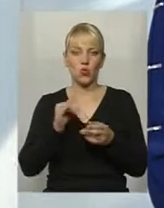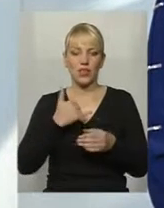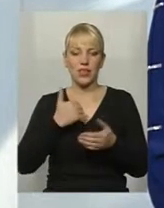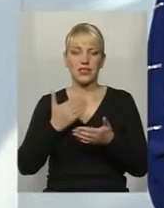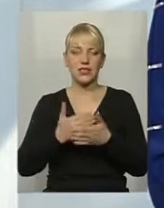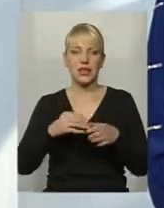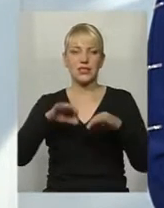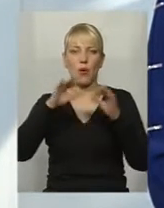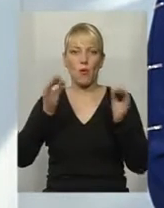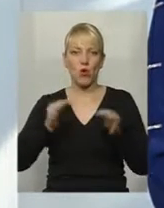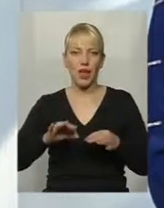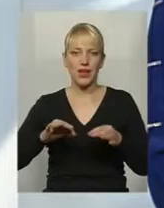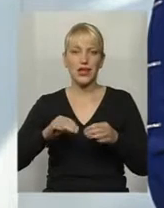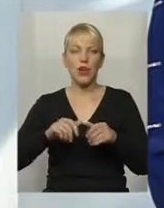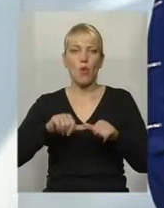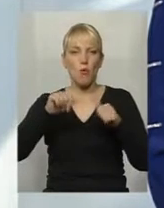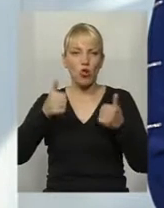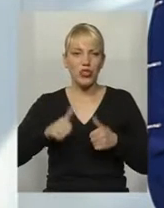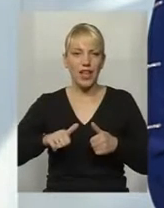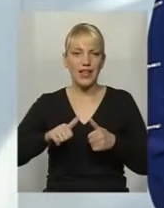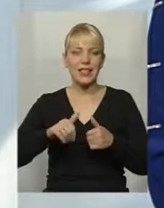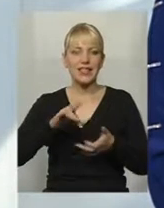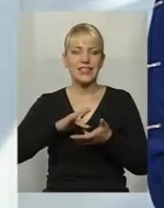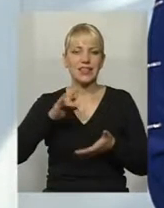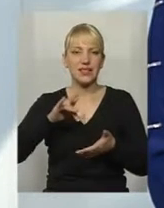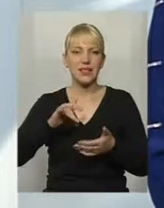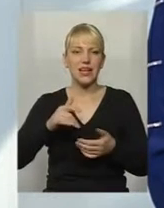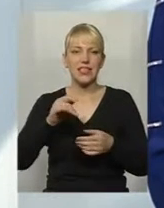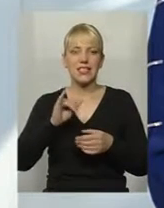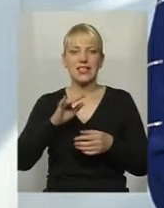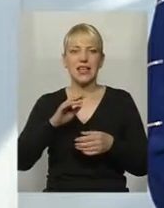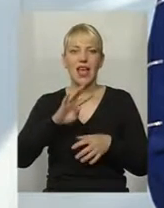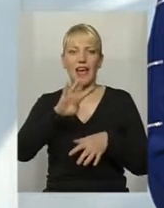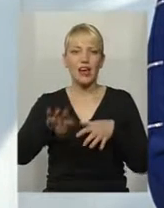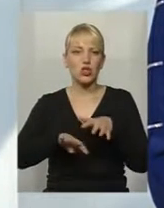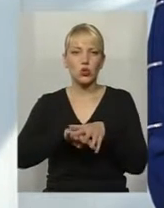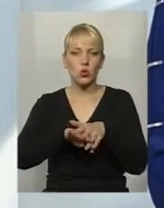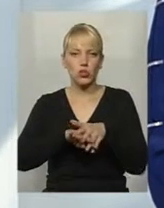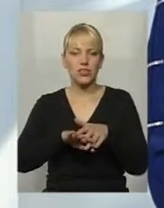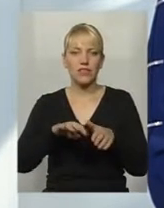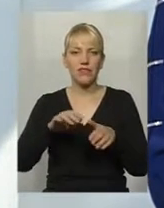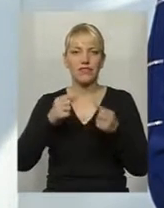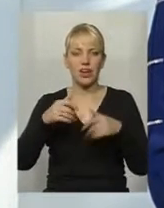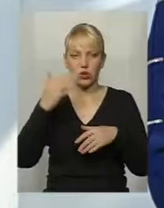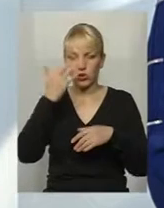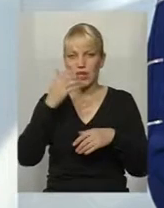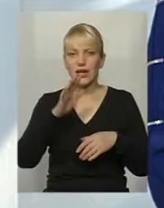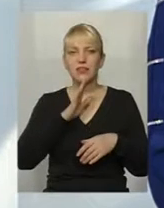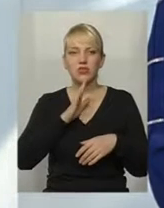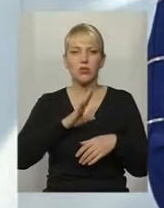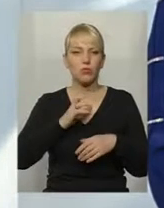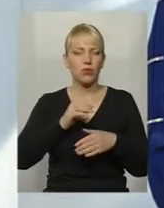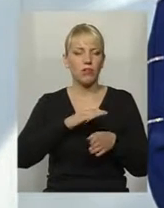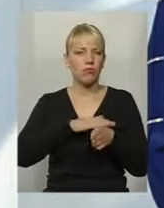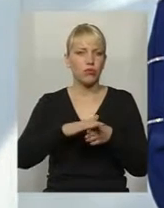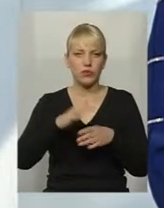інклюзивної освіти для слабозорих. У нас вже закінчила дівчинка, була тотально сліпа в силу того, що дитина,